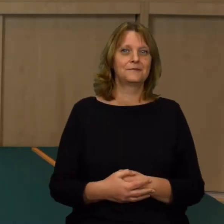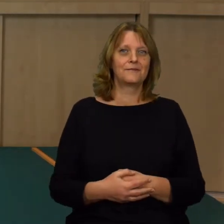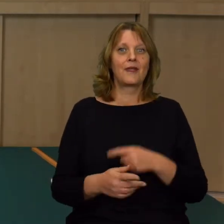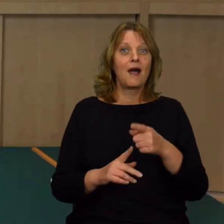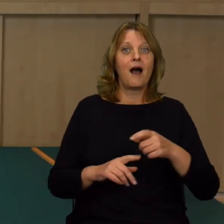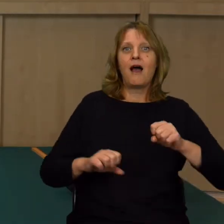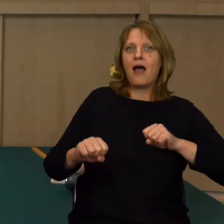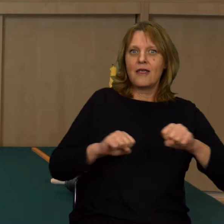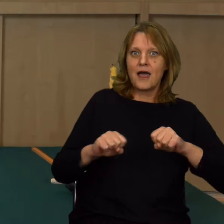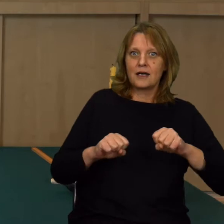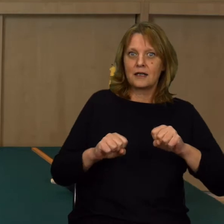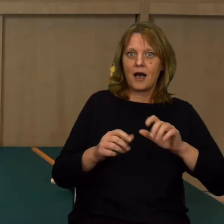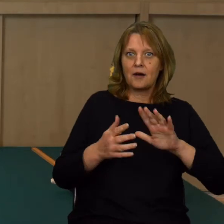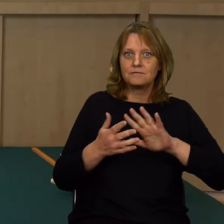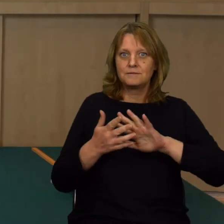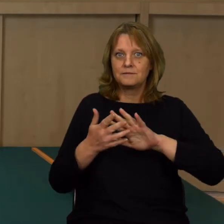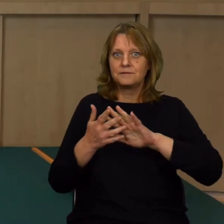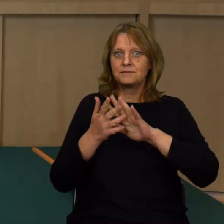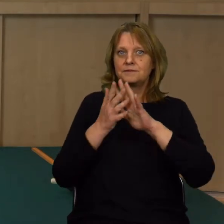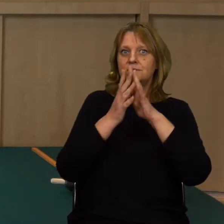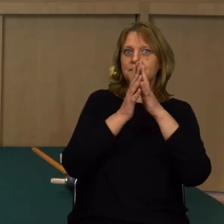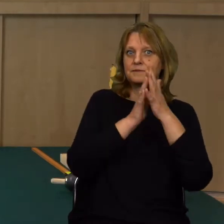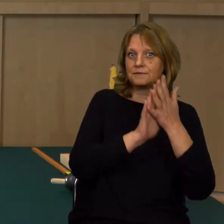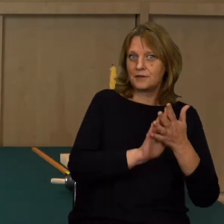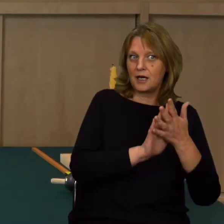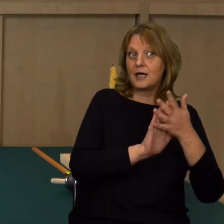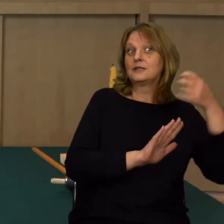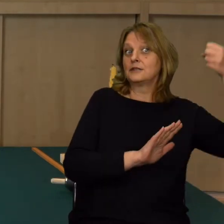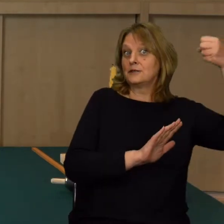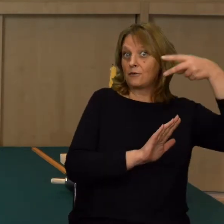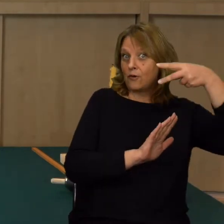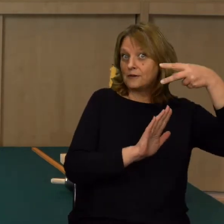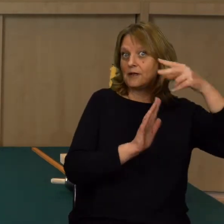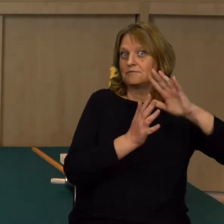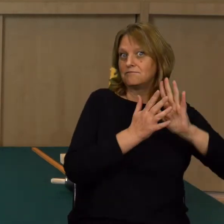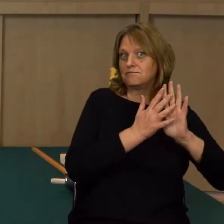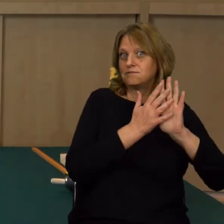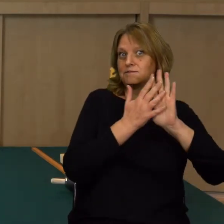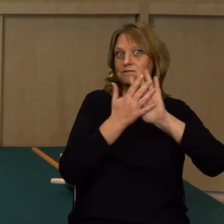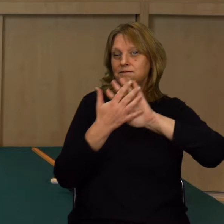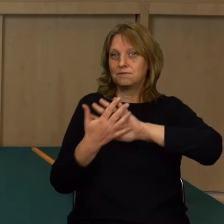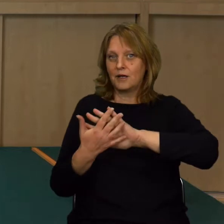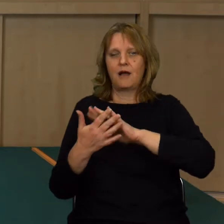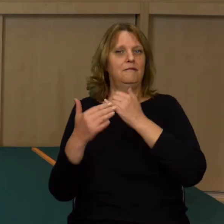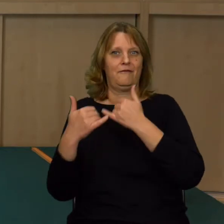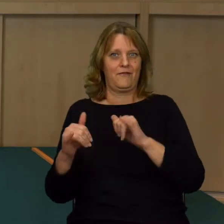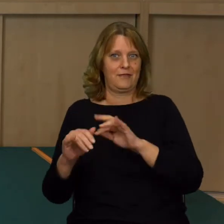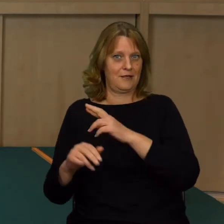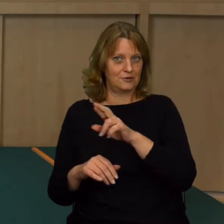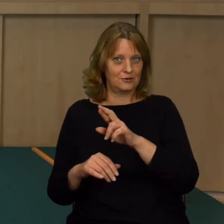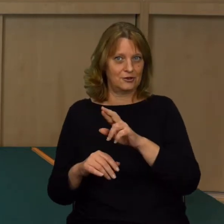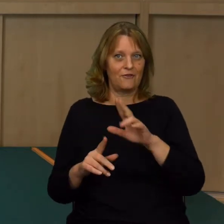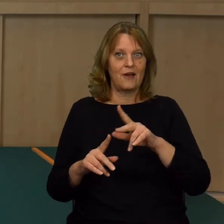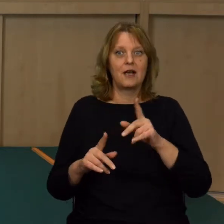ta energia zmieniła się. Ta energia padającego promieniowania zmieniła się w postać całkowicie inną.